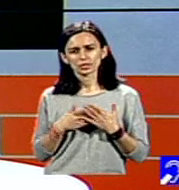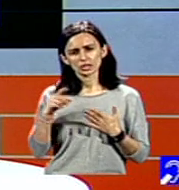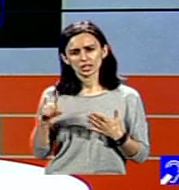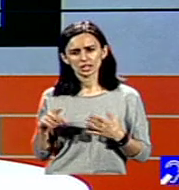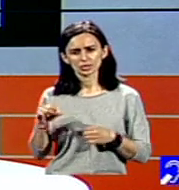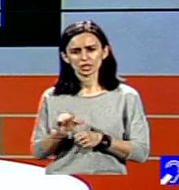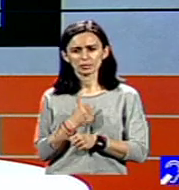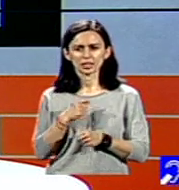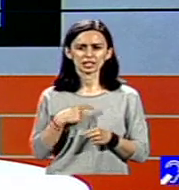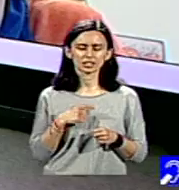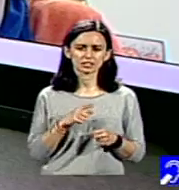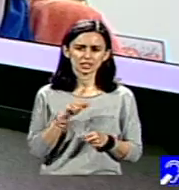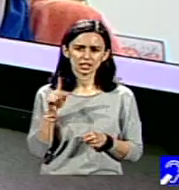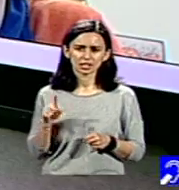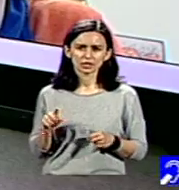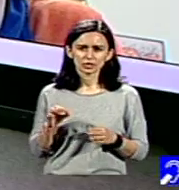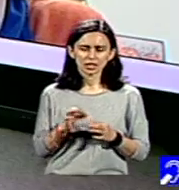luna economiei sociale.